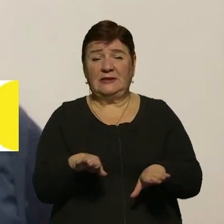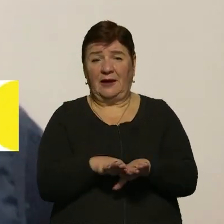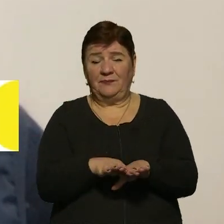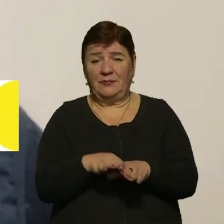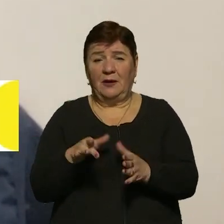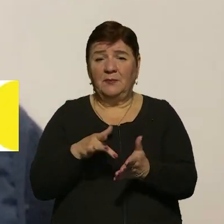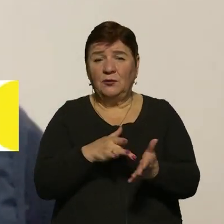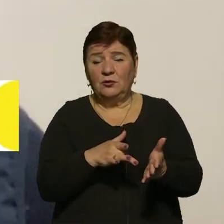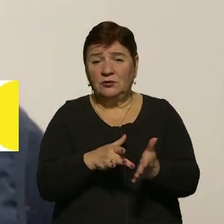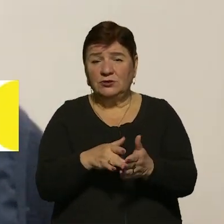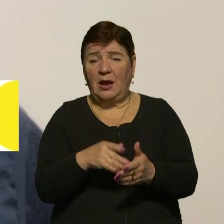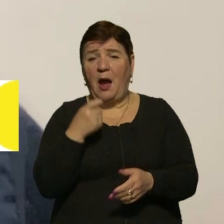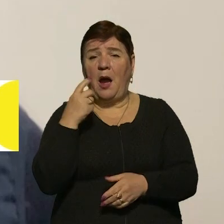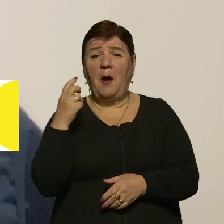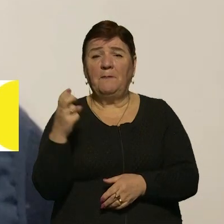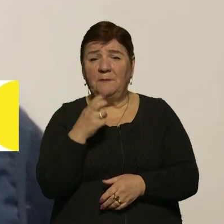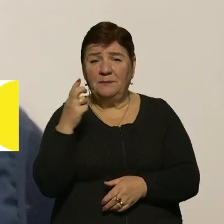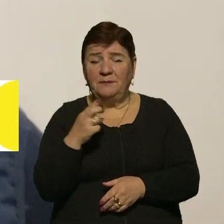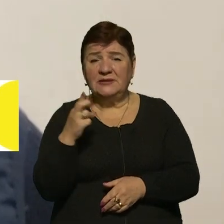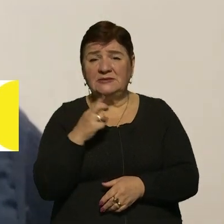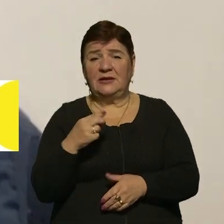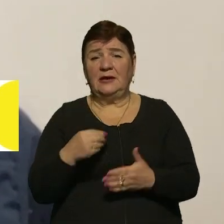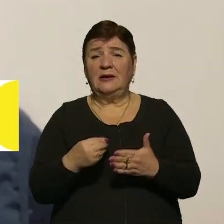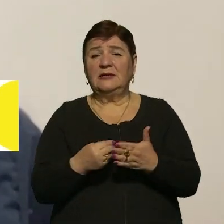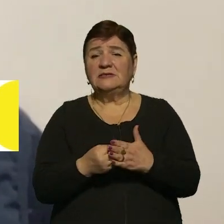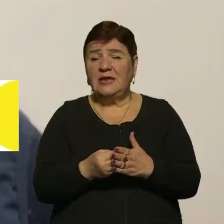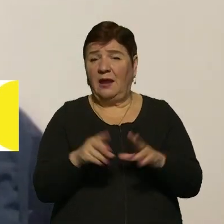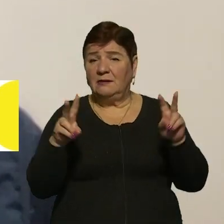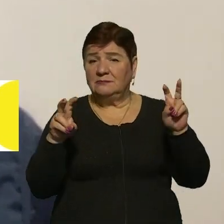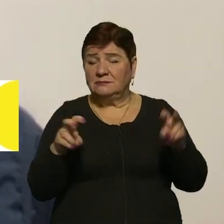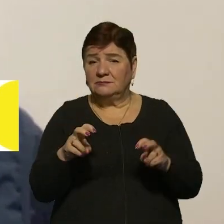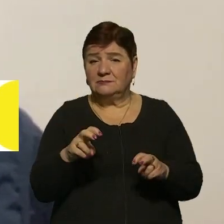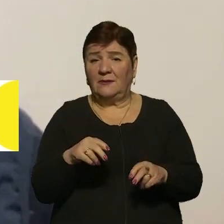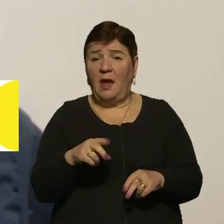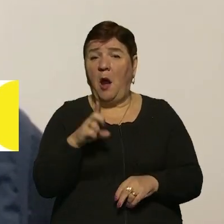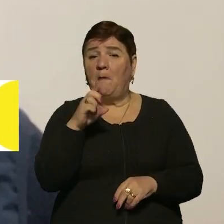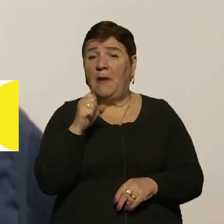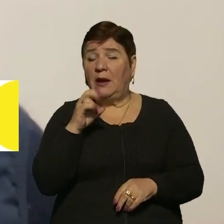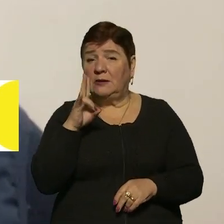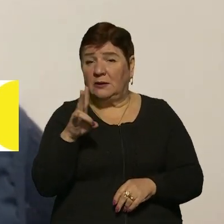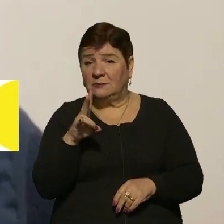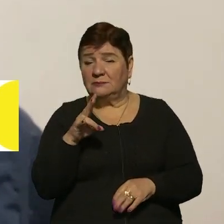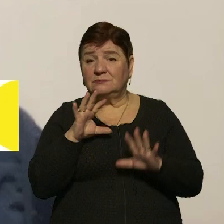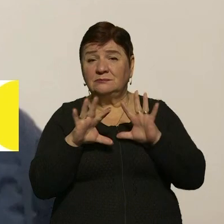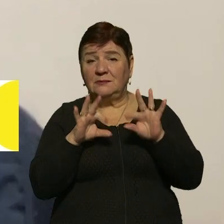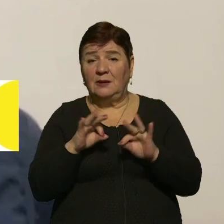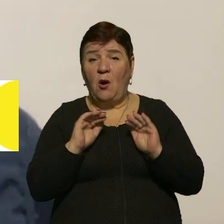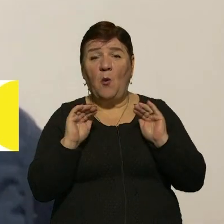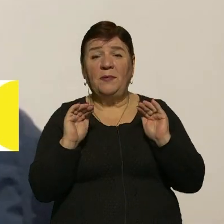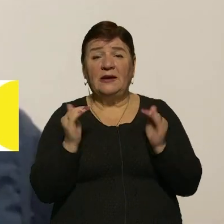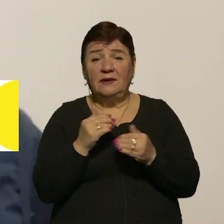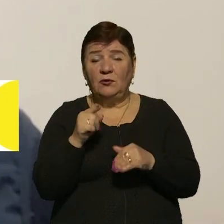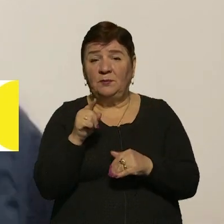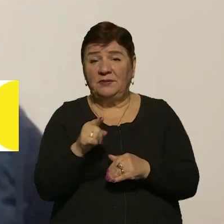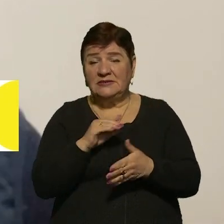подарував пального, і, власне, цей меседж навіть змушений був Байден прокоментувати. Тому що, об'єктивно, під